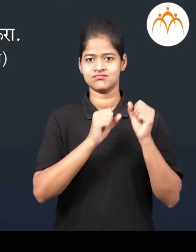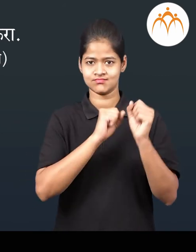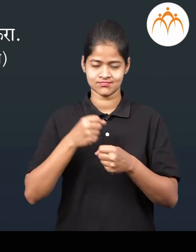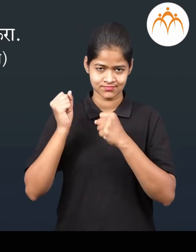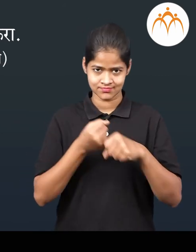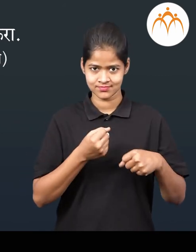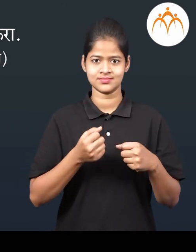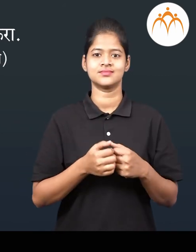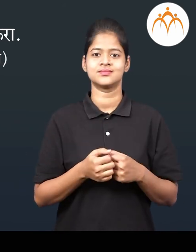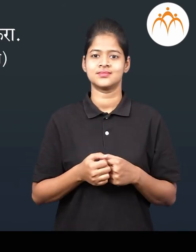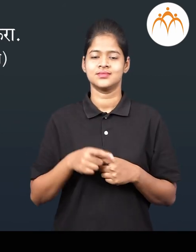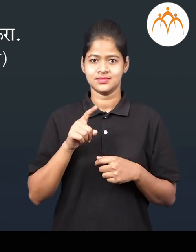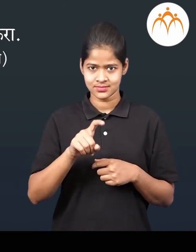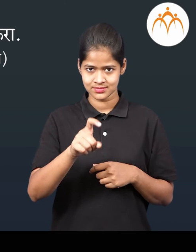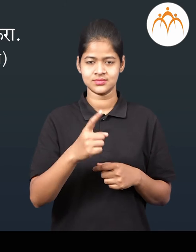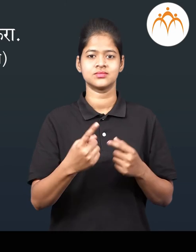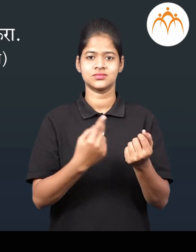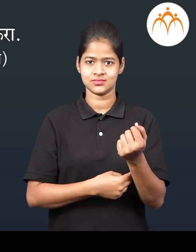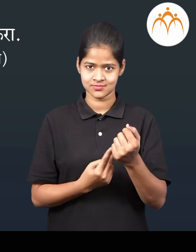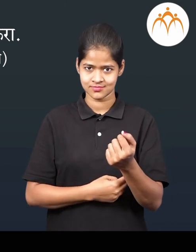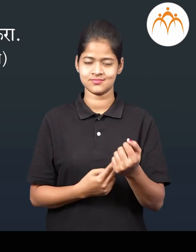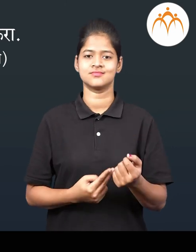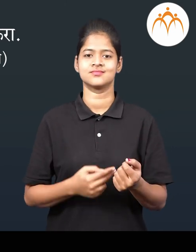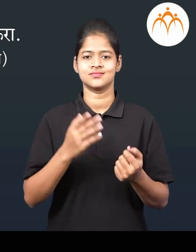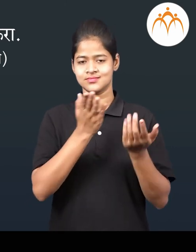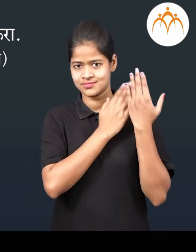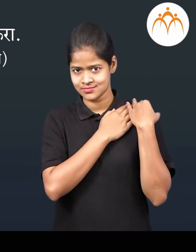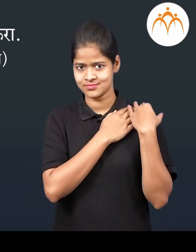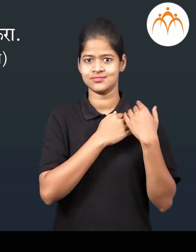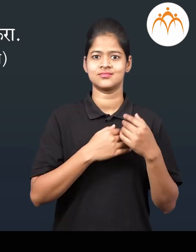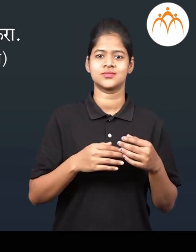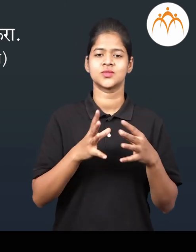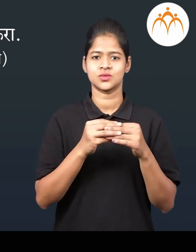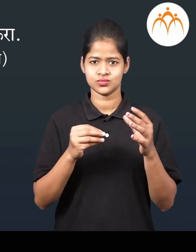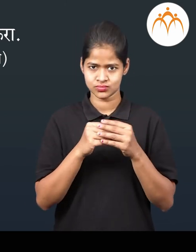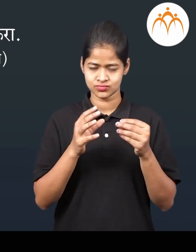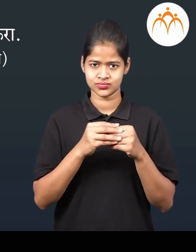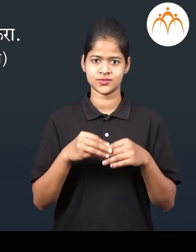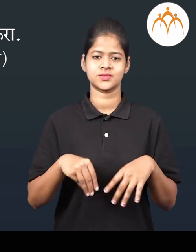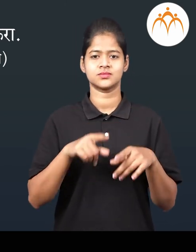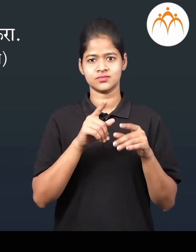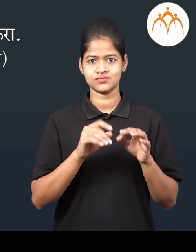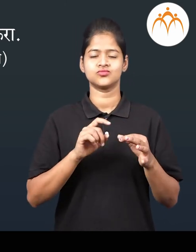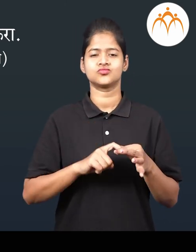जरीचे, उबदार वलोक्रीचे, घुंगडी, सुती वतलम